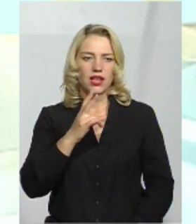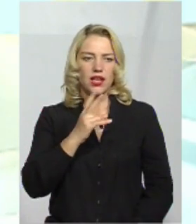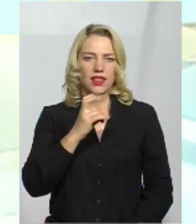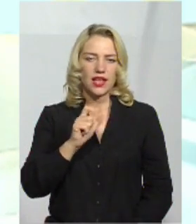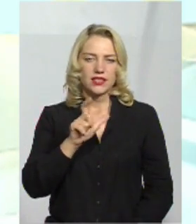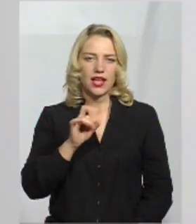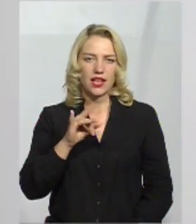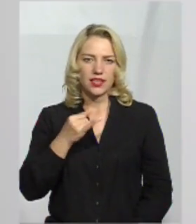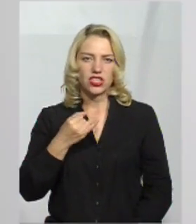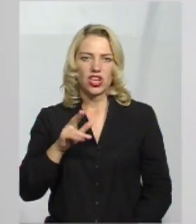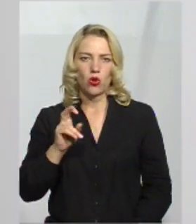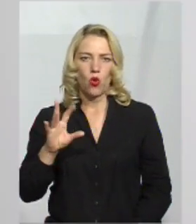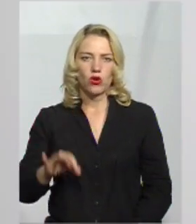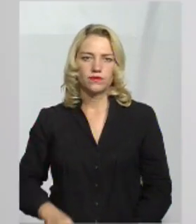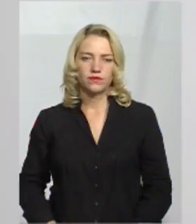Чепка.